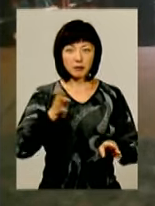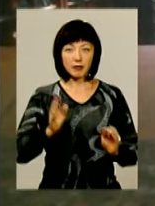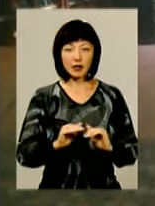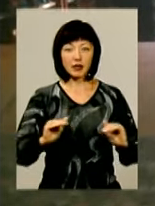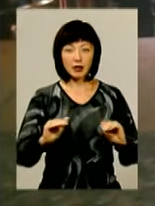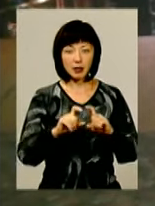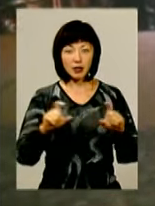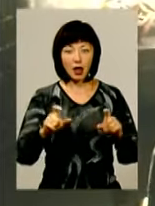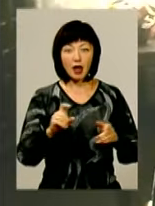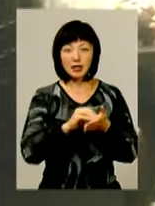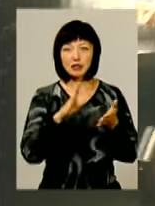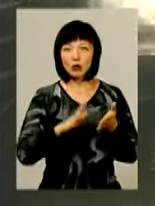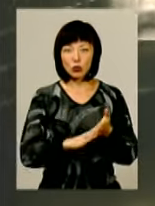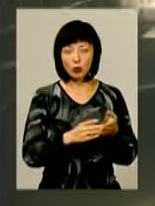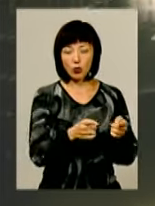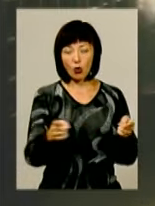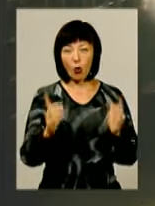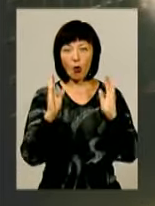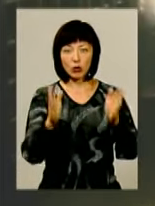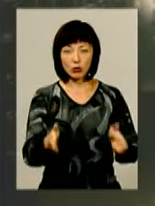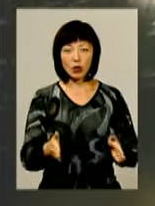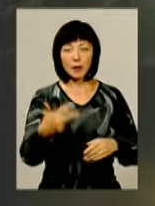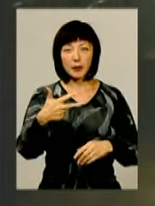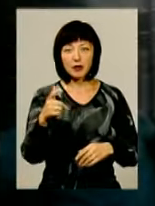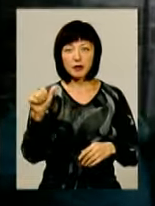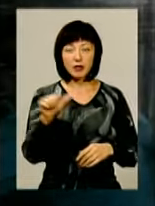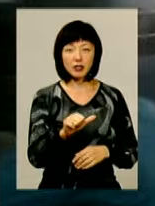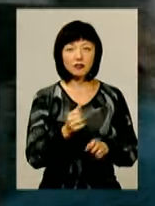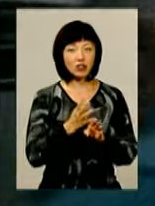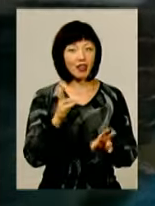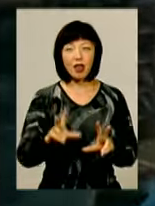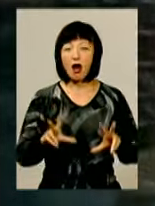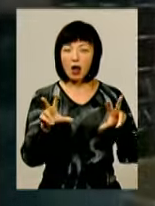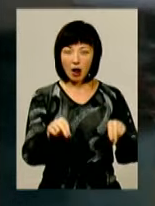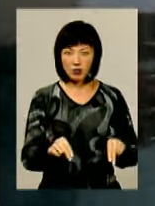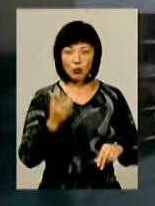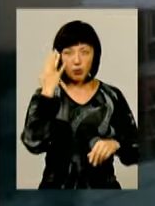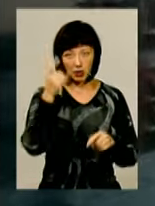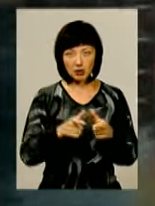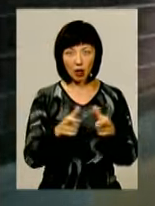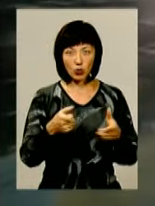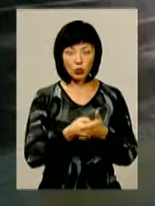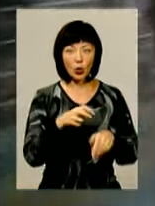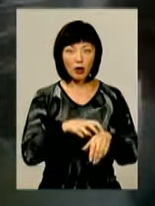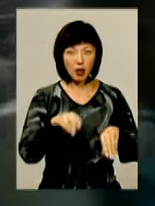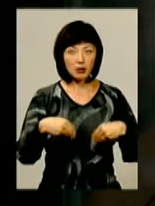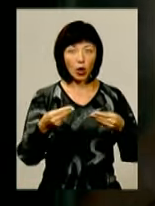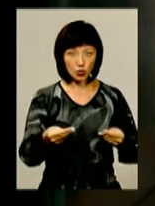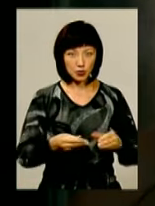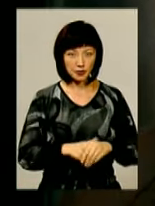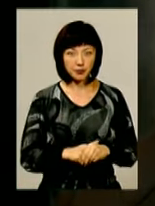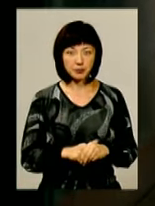дітей від реєстратури вздовж всього коридору. Півгодини в черзі – ще не гарантія, що омріяний талон до лікаря дадуть.